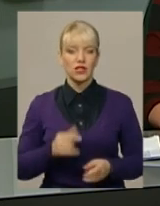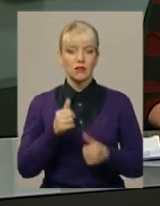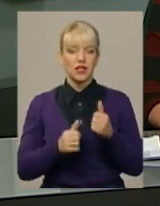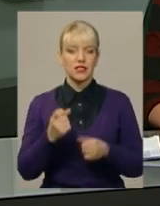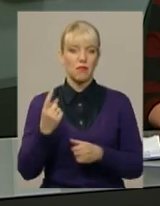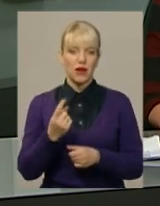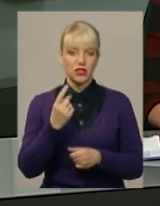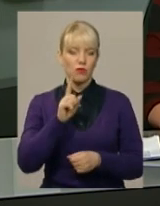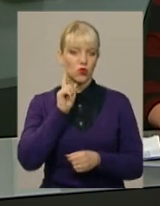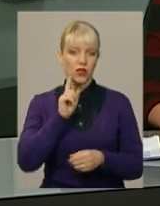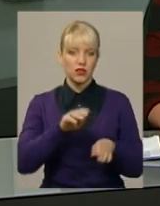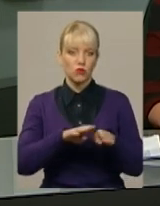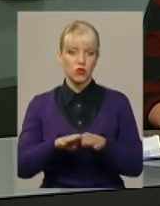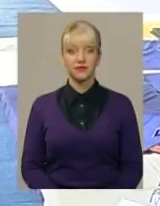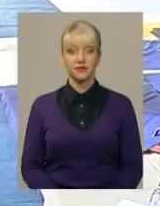першим юнацьким розрядом.